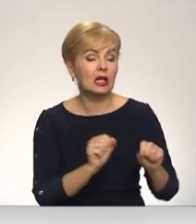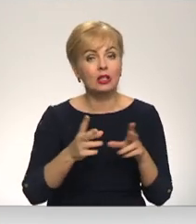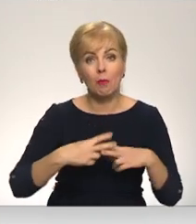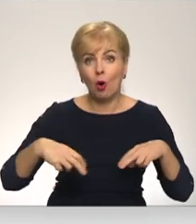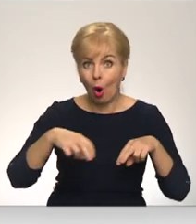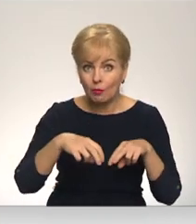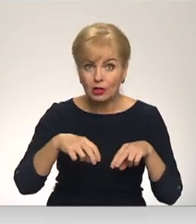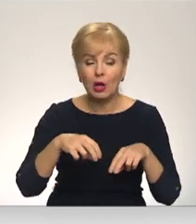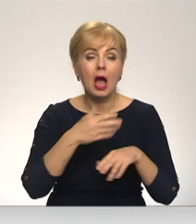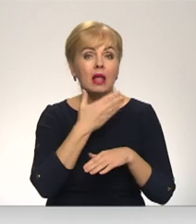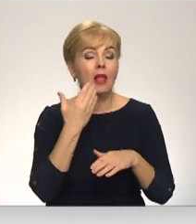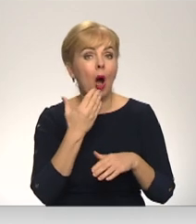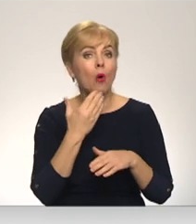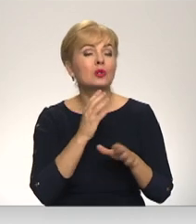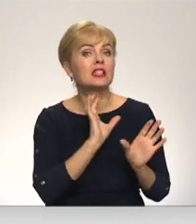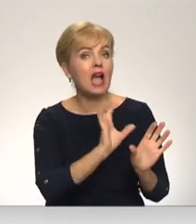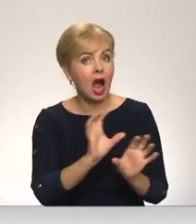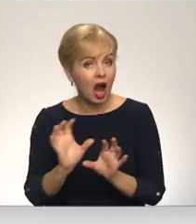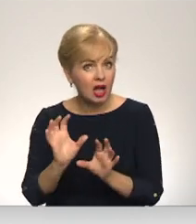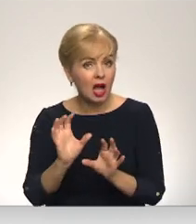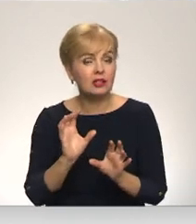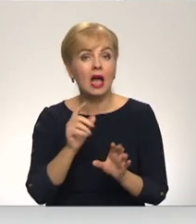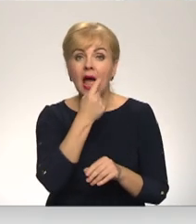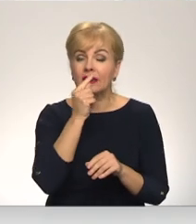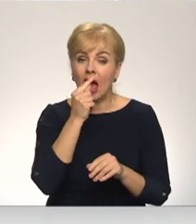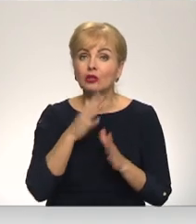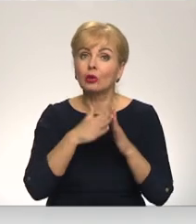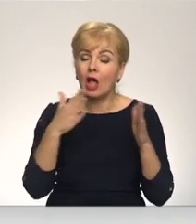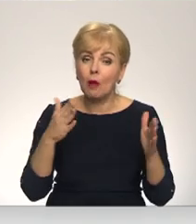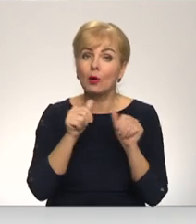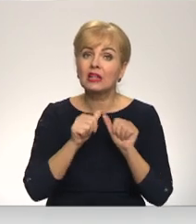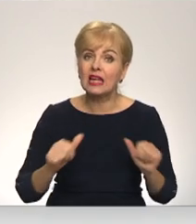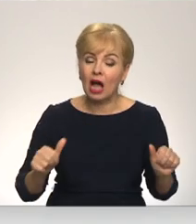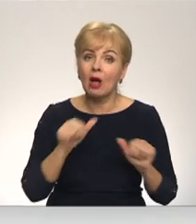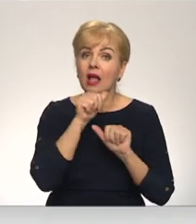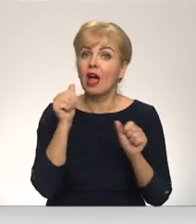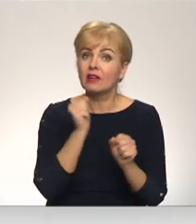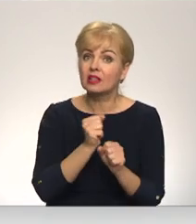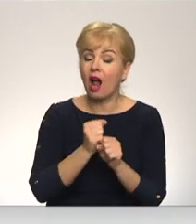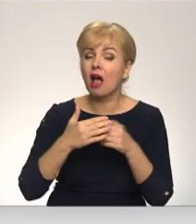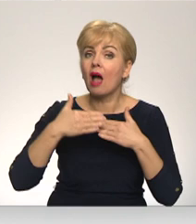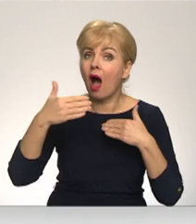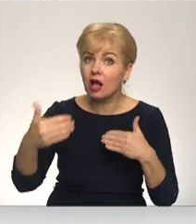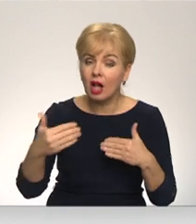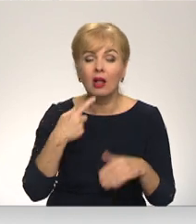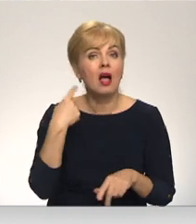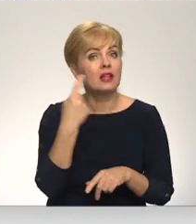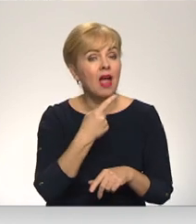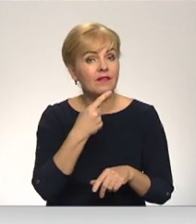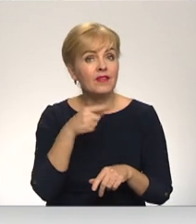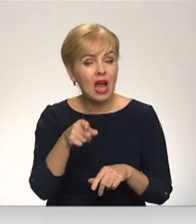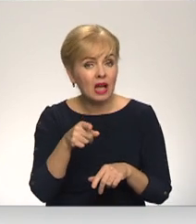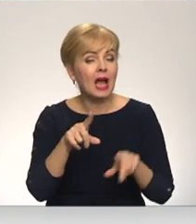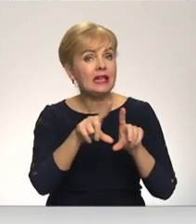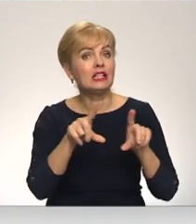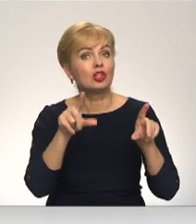Par to, ka nav sarūpēts nepieciešamais testu daudzums dienas tiem, kuri nevar strādāt attālināti, neviena iesaistītā